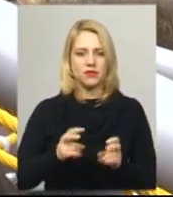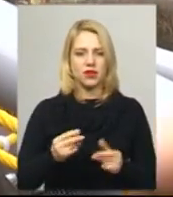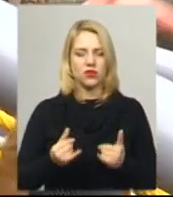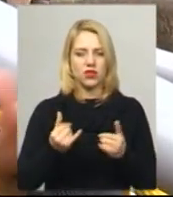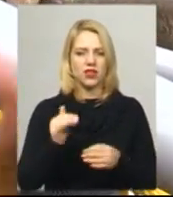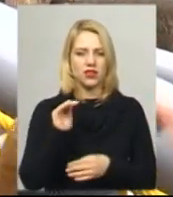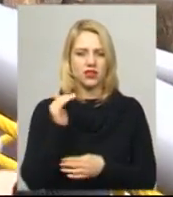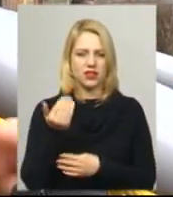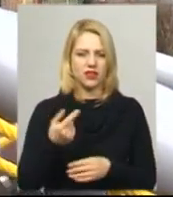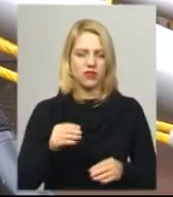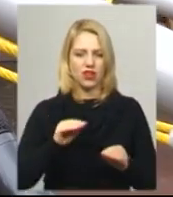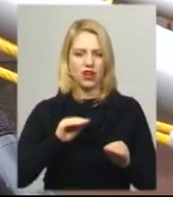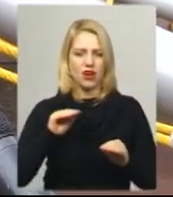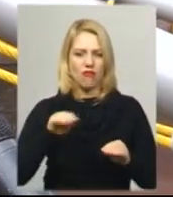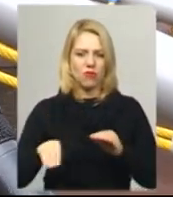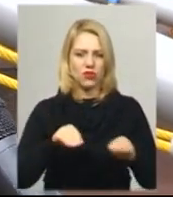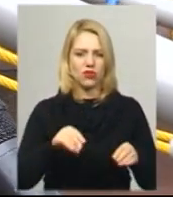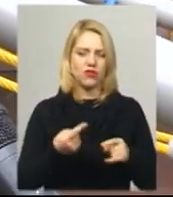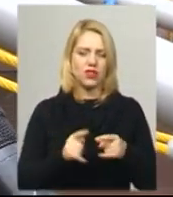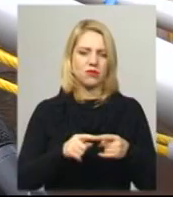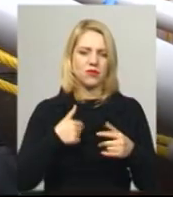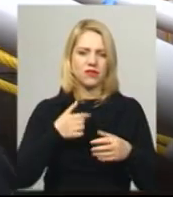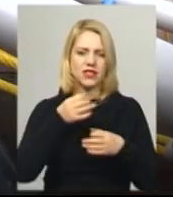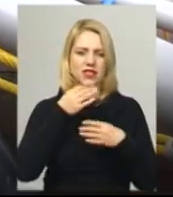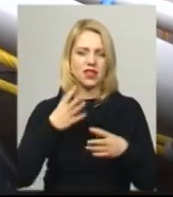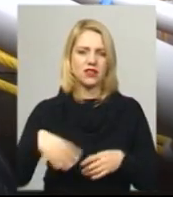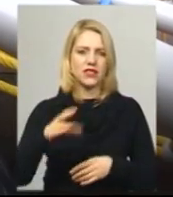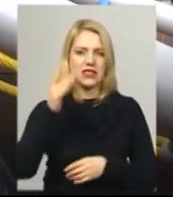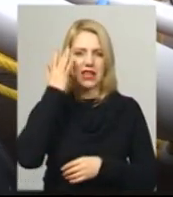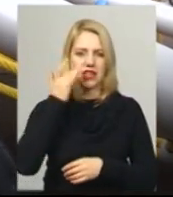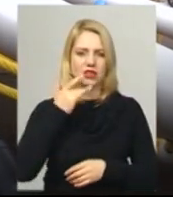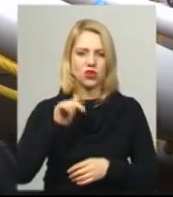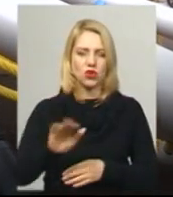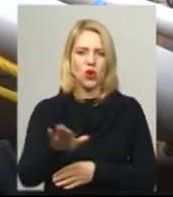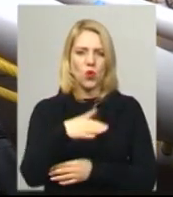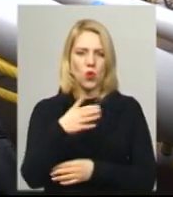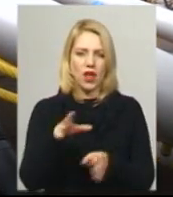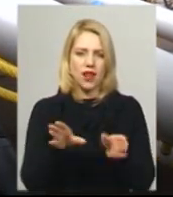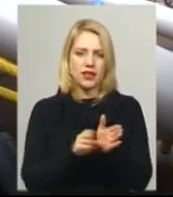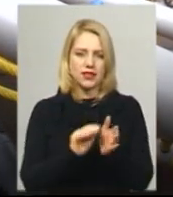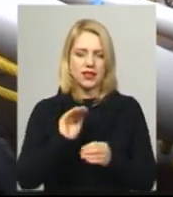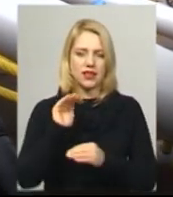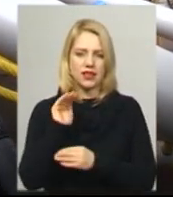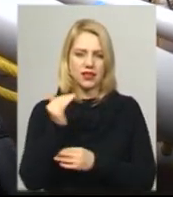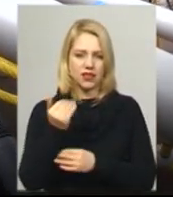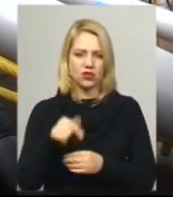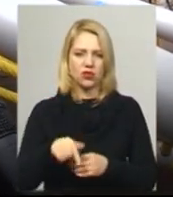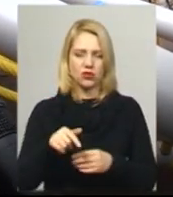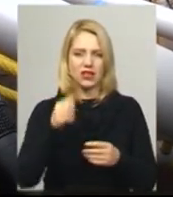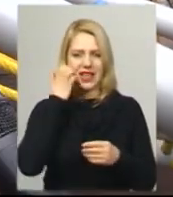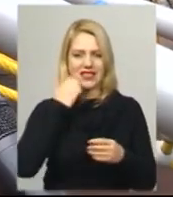вмонтовані оці крутілки. Ми в захваті, ми все літо тут гуляли з дитиною. Ті гойдалки старі були